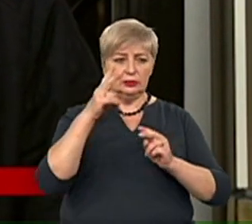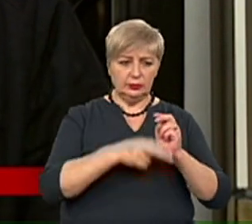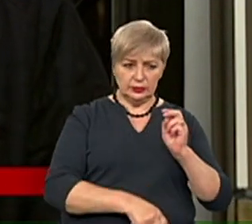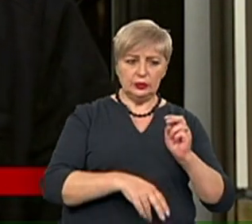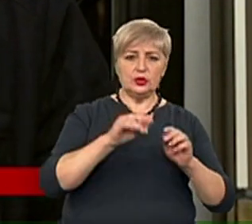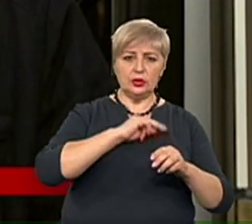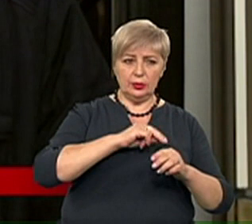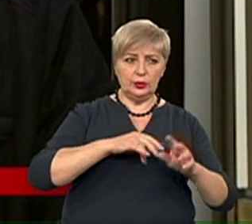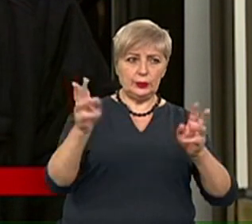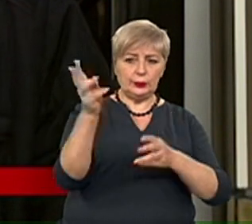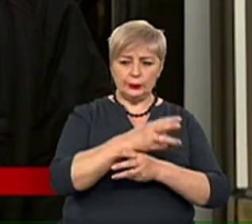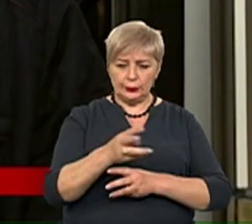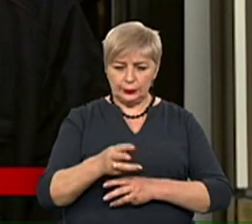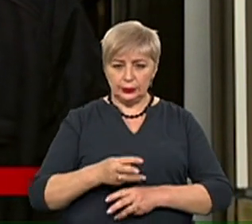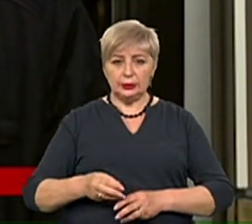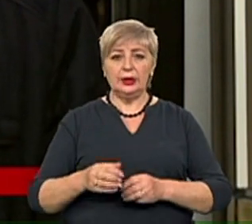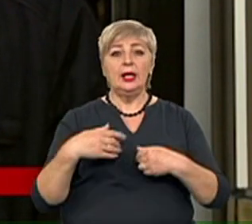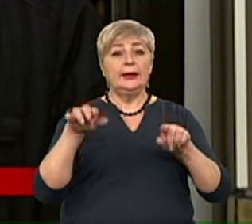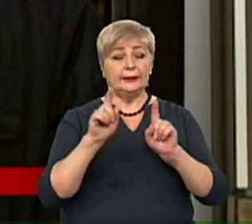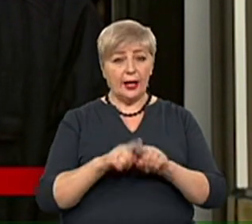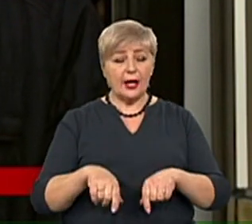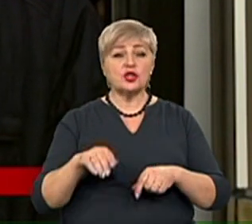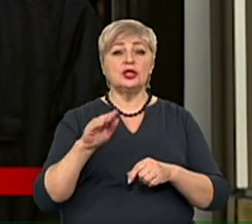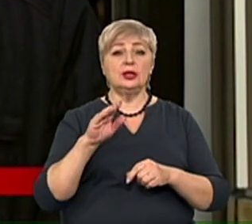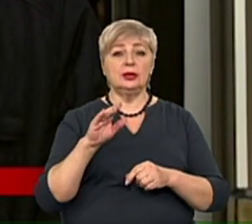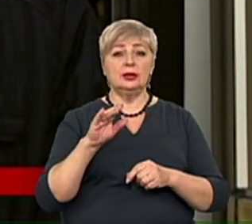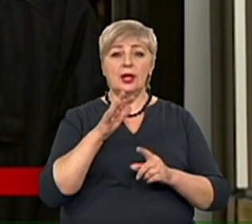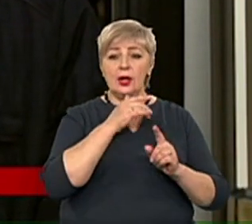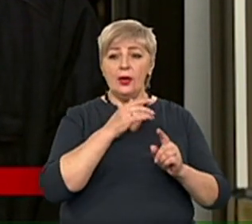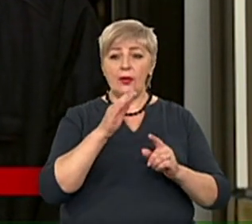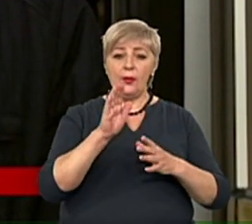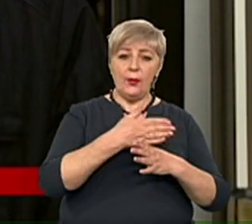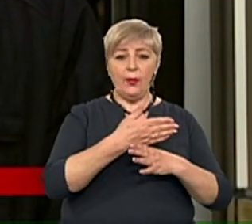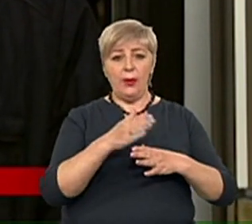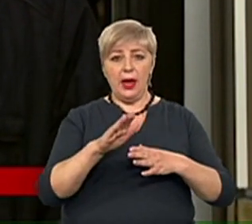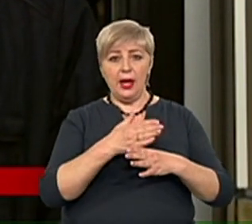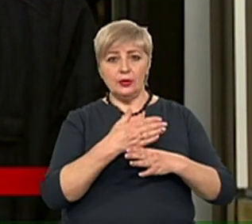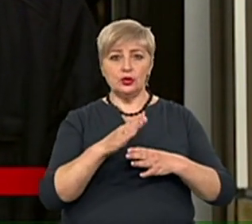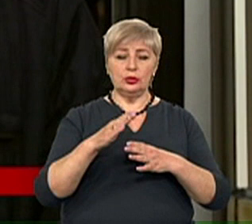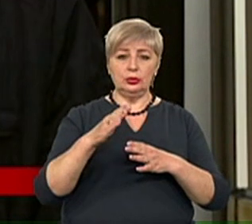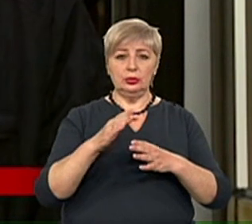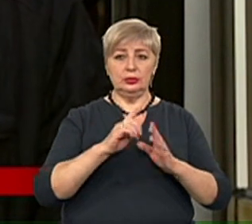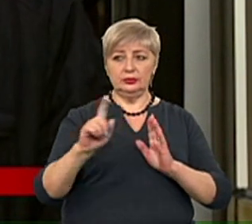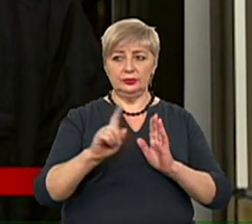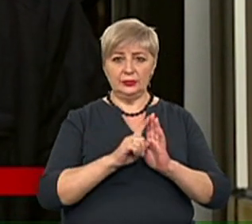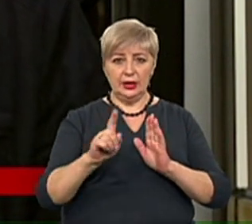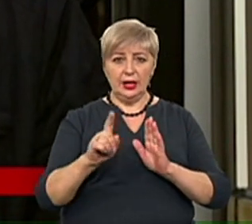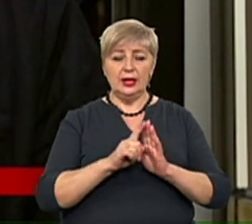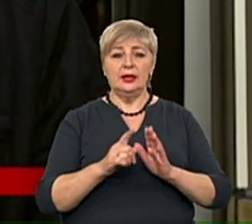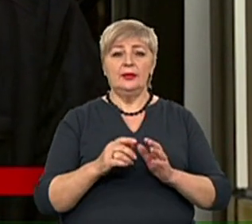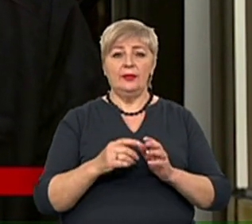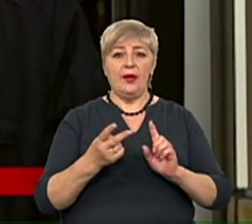ТФЦ, трамваї, тролейбуси, також промежуточна, скажімо так, обробка.